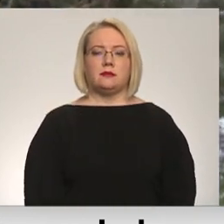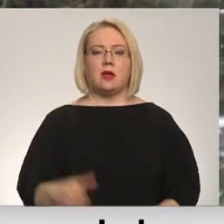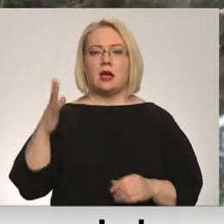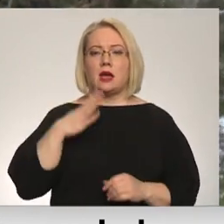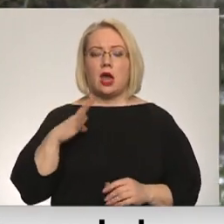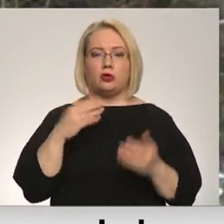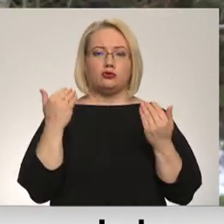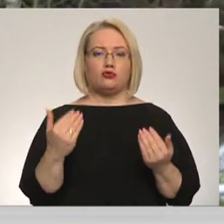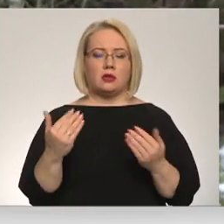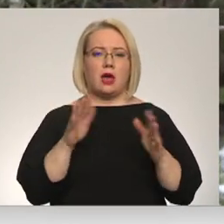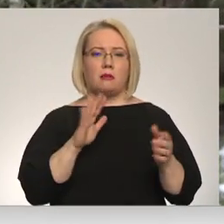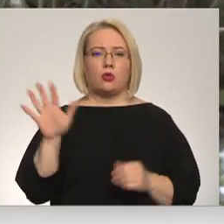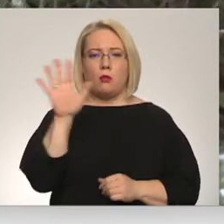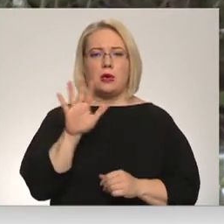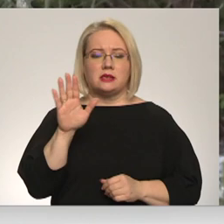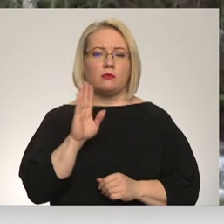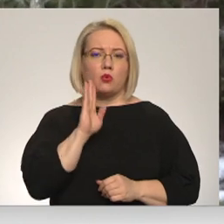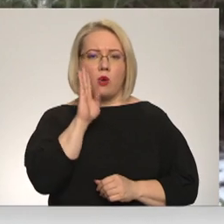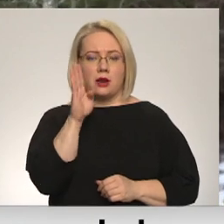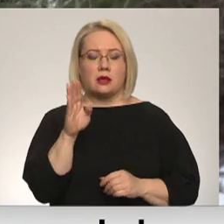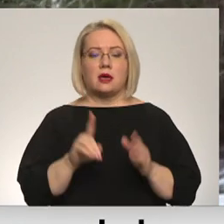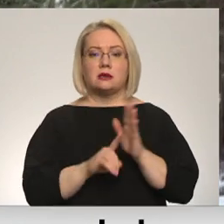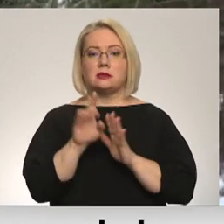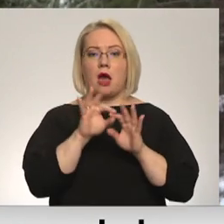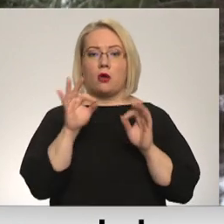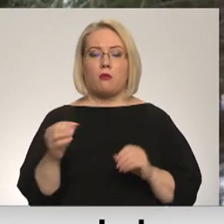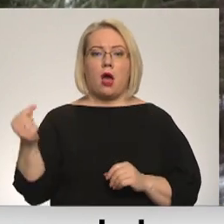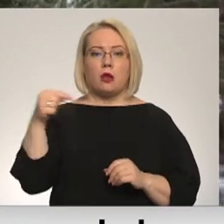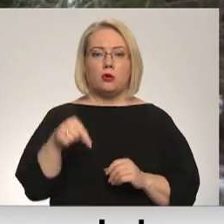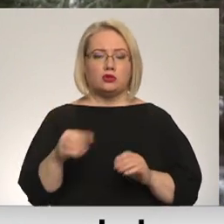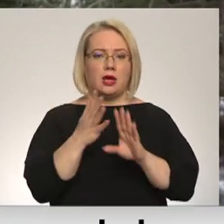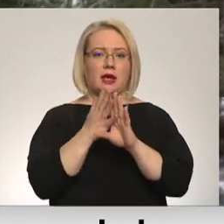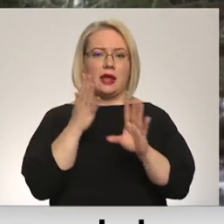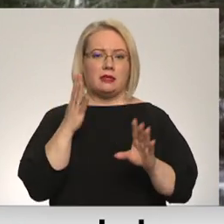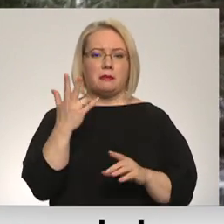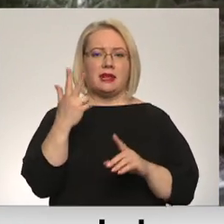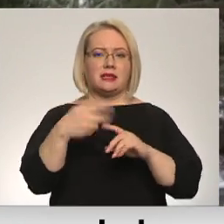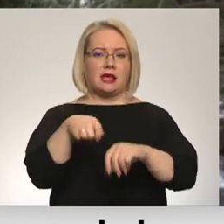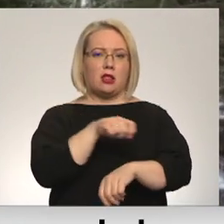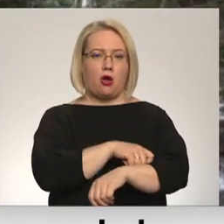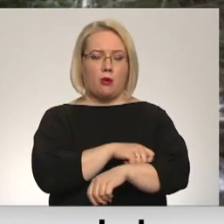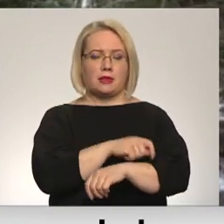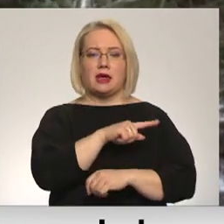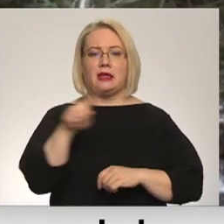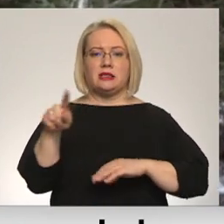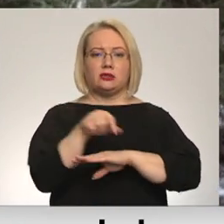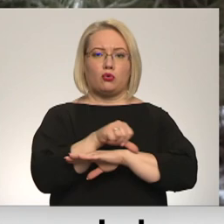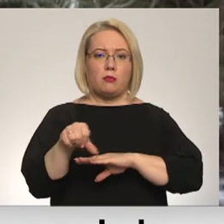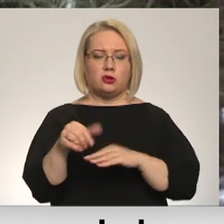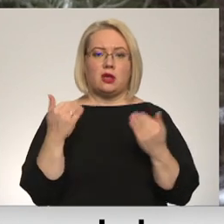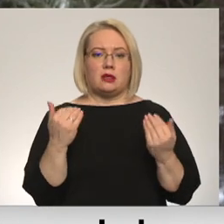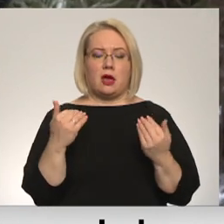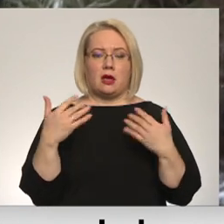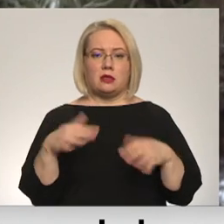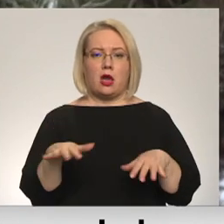Gaidu šodien apmēram no pieciem rītā. Sākumā, kad atbraucu, rinda bija nepilnus trīs kilometrus gara, līdz robežai tagad jau